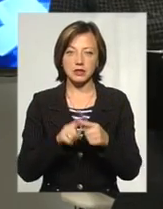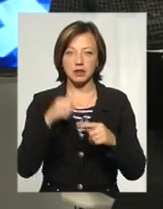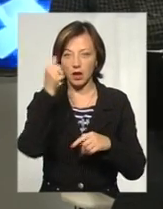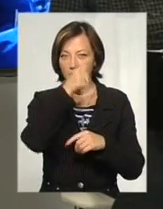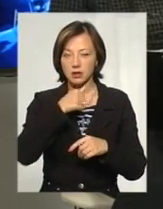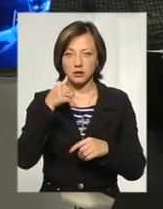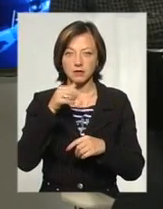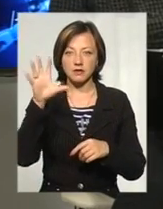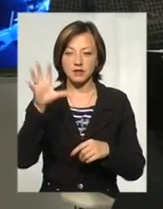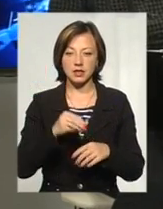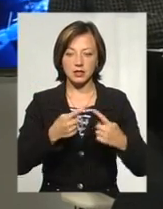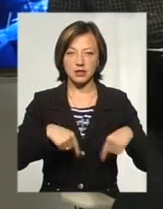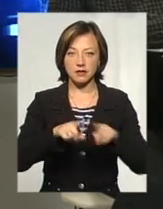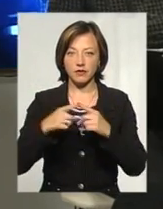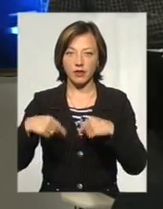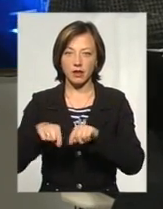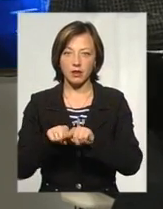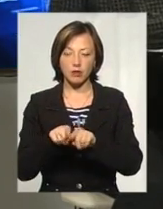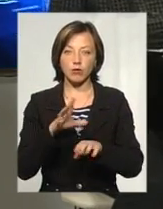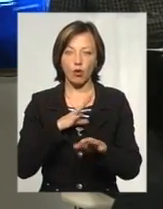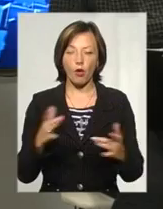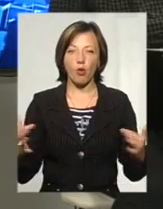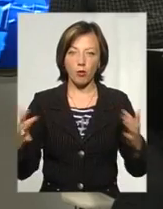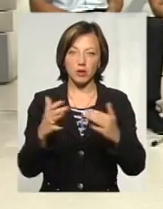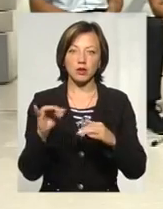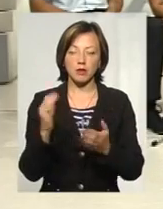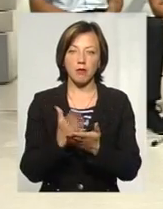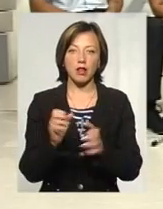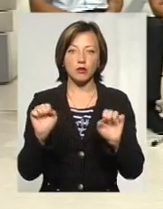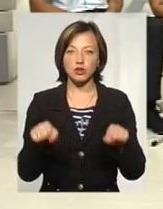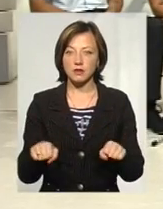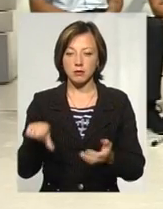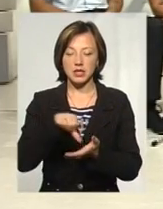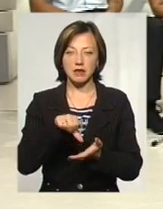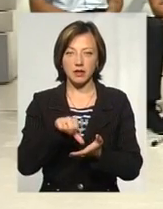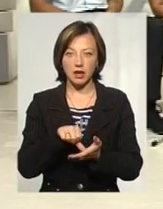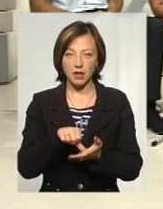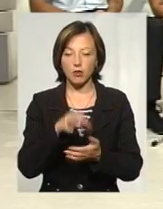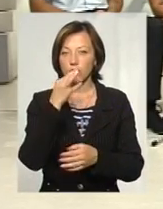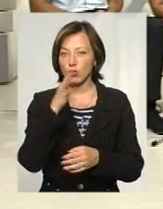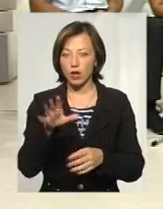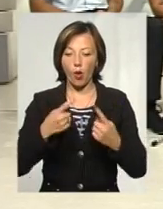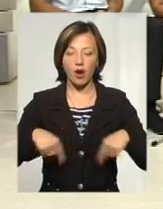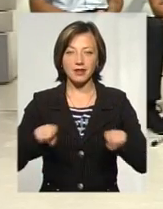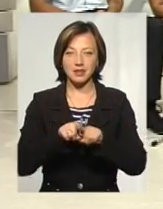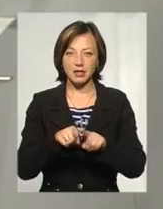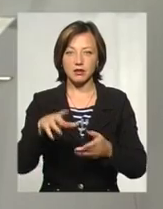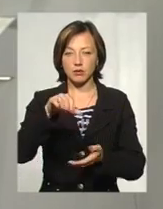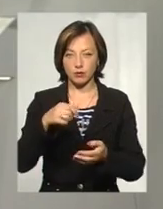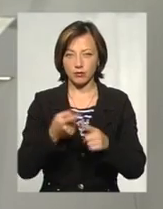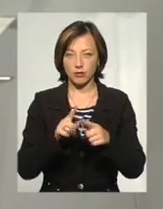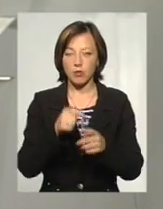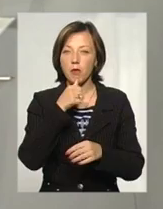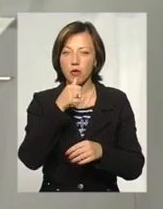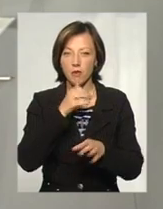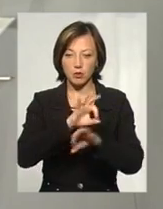практично усі сфери життєдіяльності міста було охоплено і мали можливість представники будь-яких громадських організацій взяти участь в